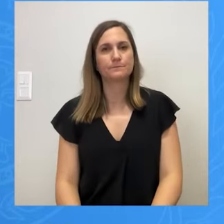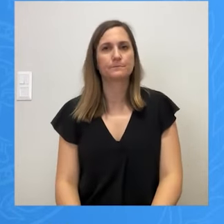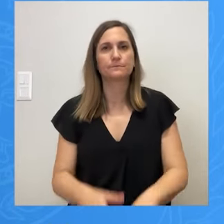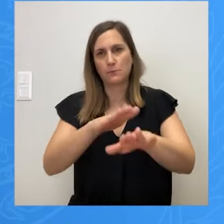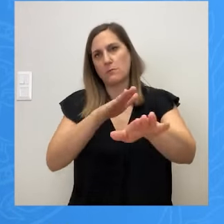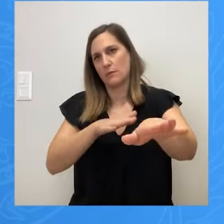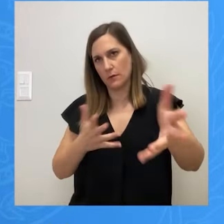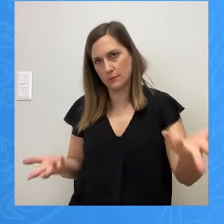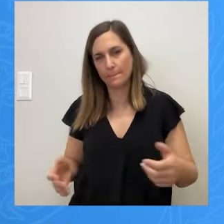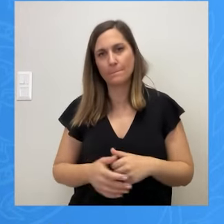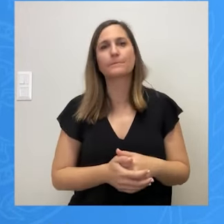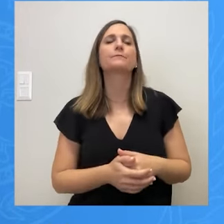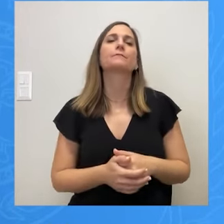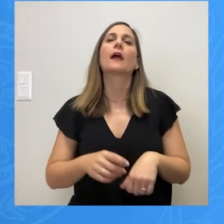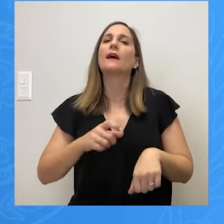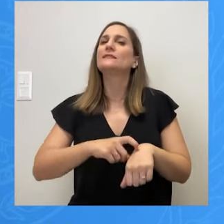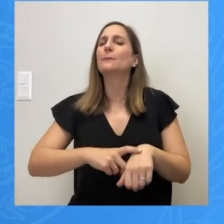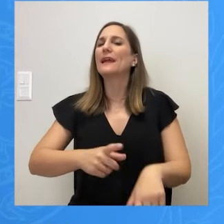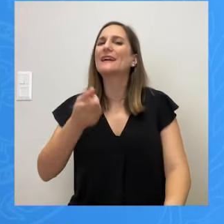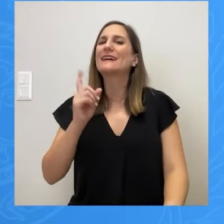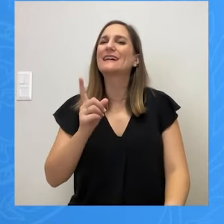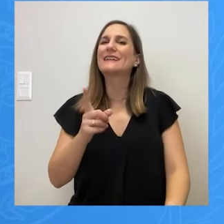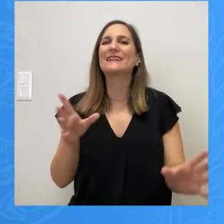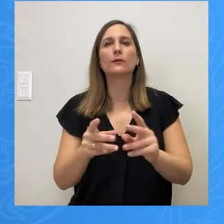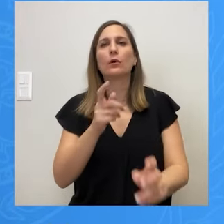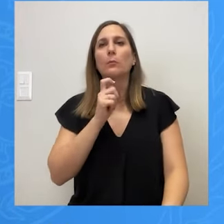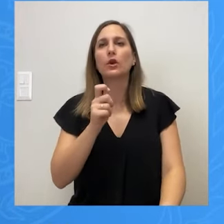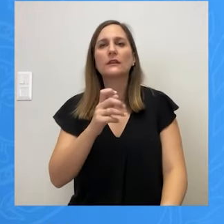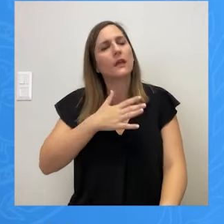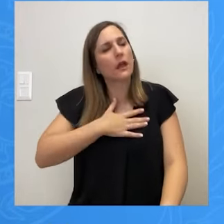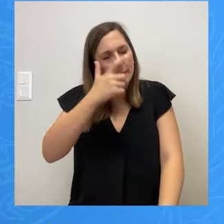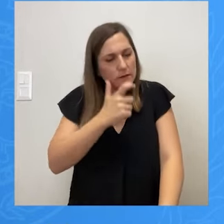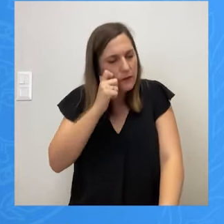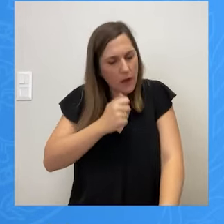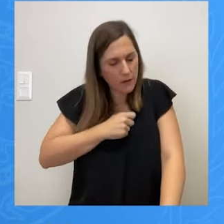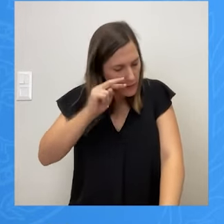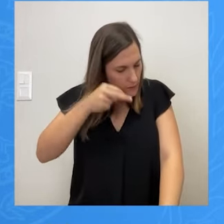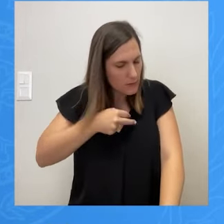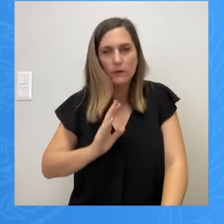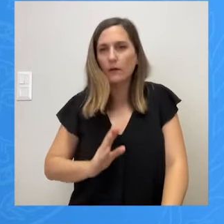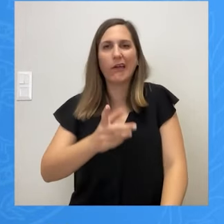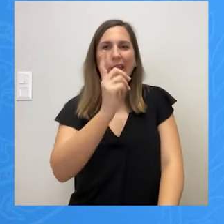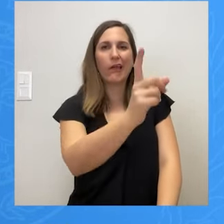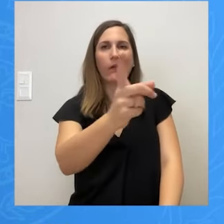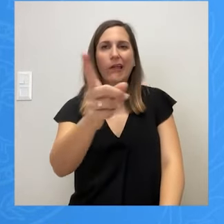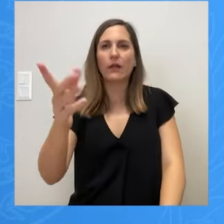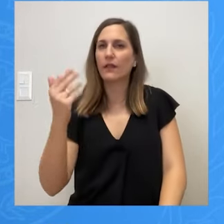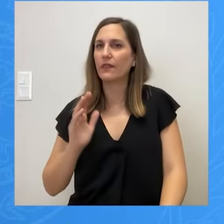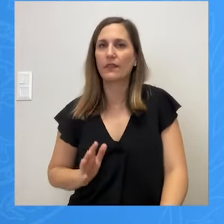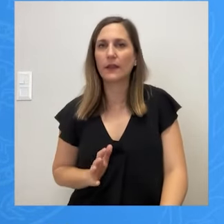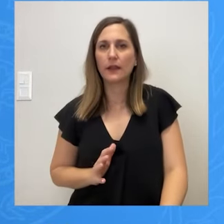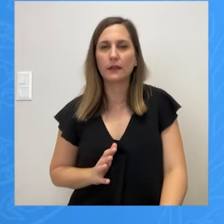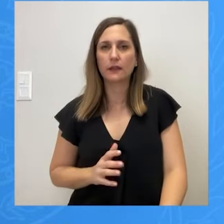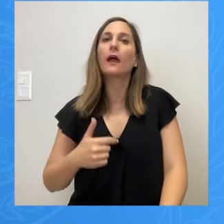κριτική κάνουμε μιλώντας για μας. Και δεν σηκώνουμε κανένα δάχτυλο. Και η ουσία της δικής μας πολιτικής